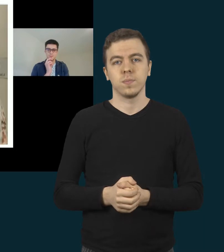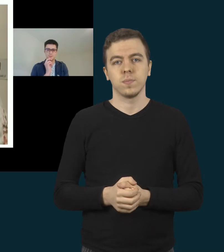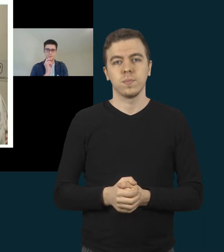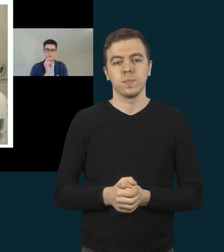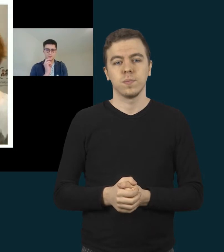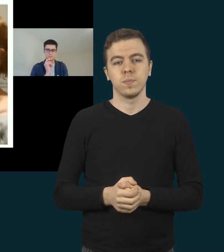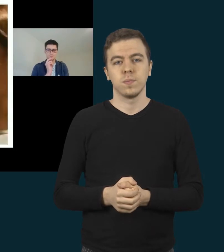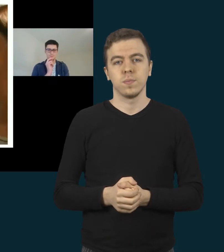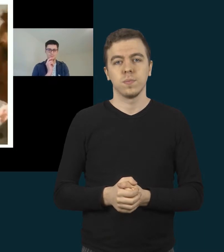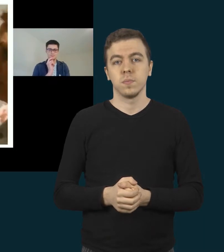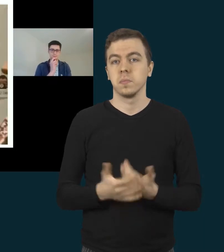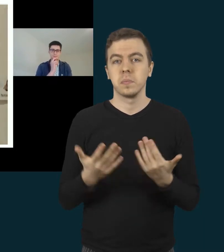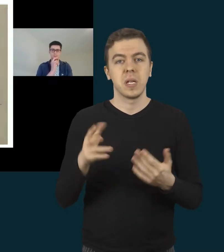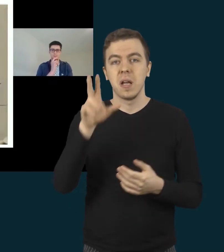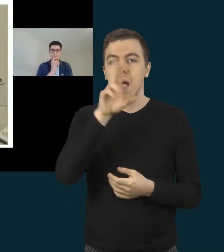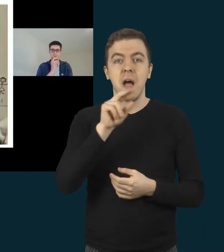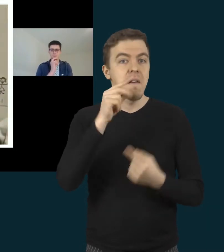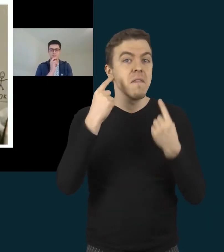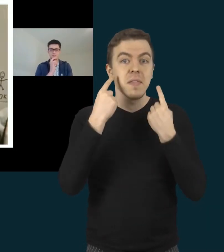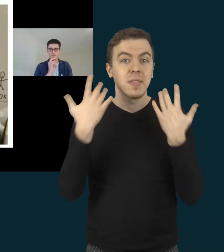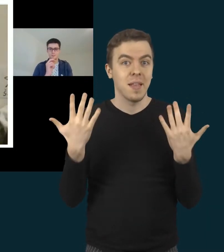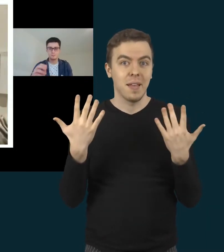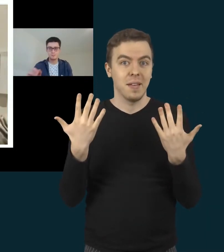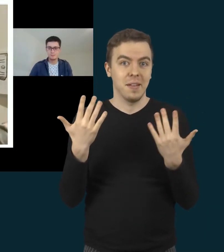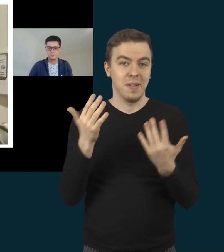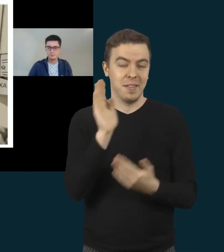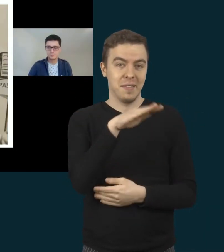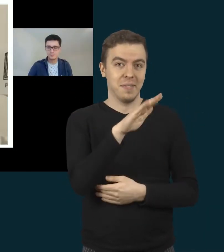Tik nekalba kažkodėl ar turim.